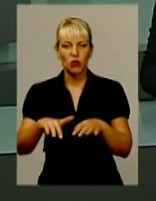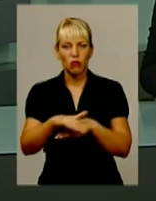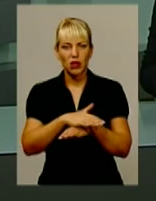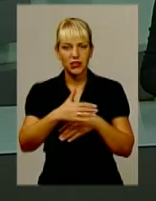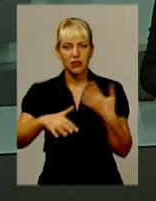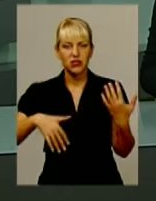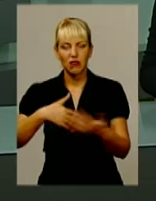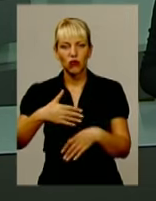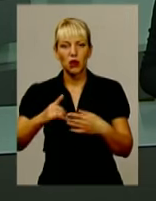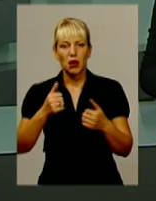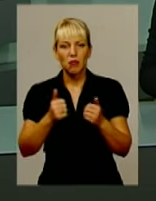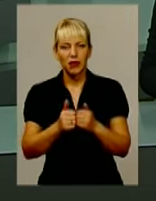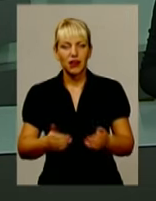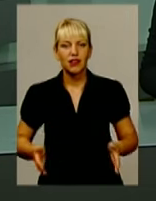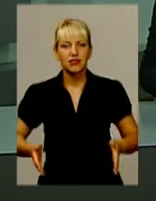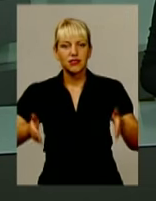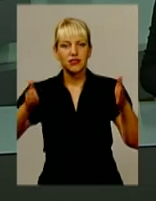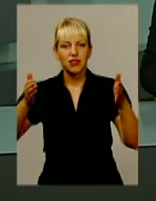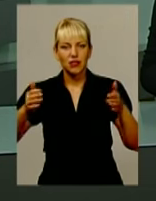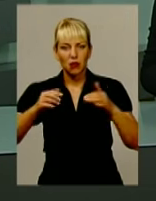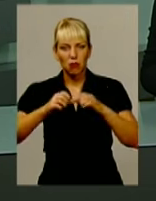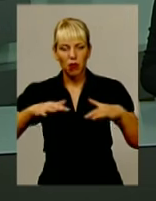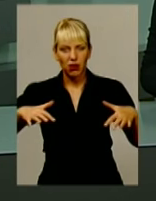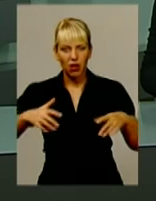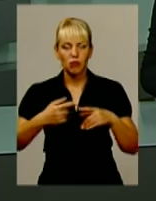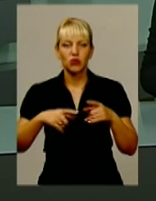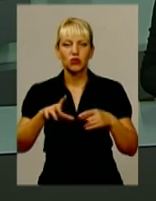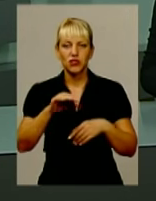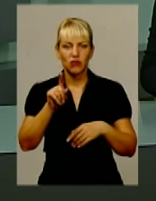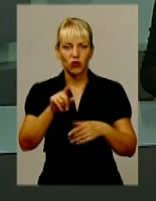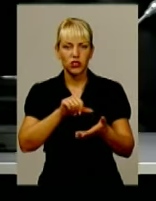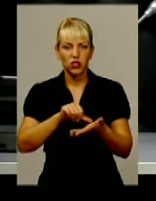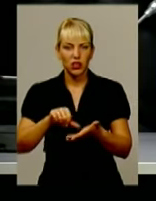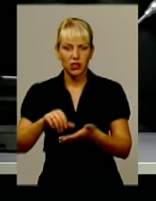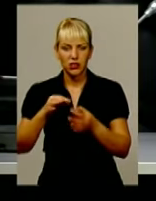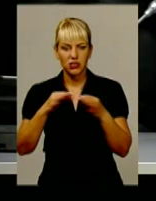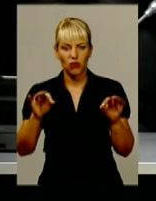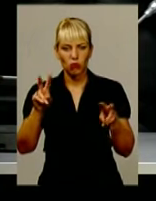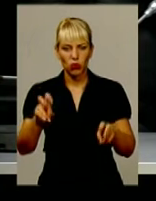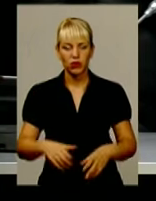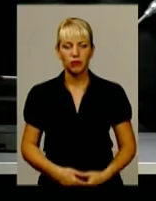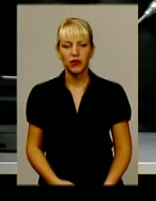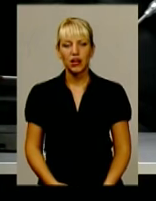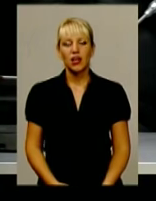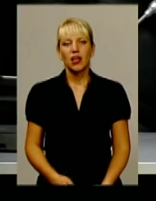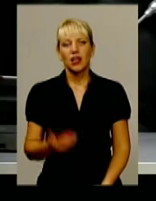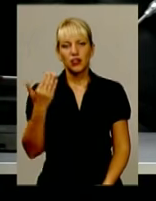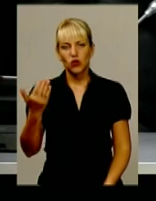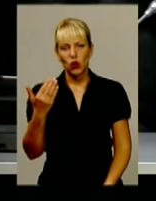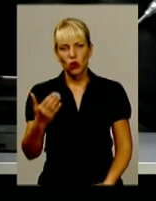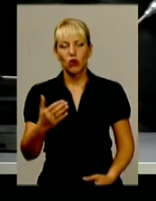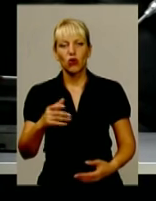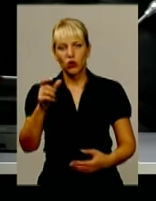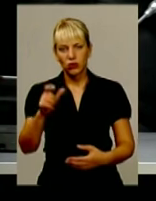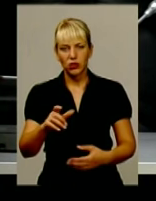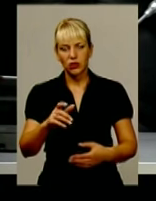парламенту. Всі вони – члени Вого Свобода. З подробицями Анна Михайловська. Його підзахисно обили, аби